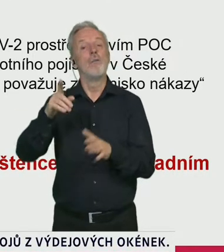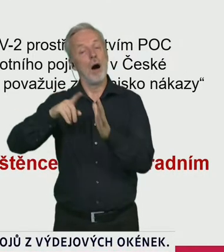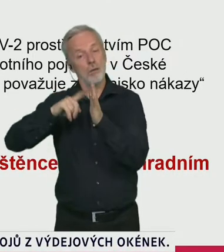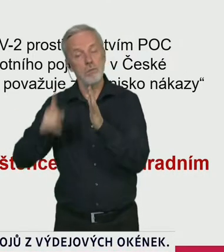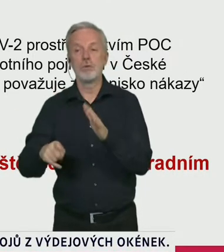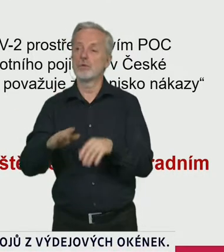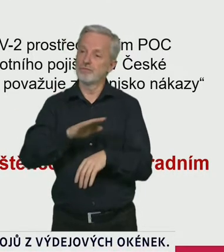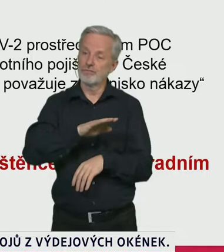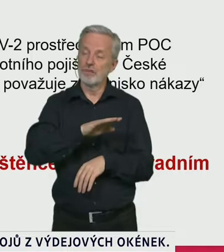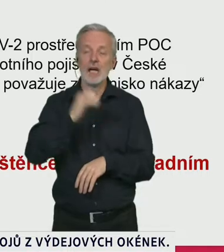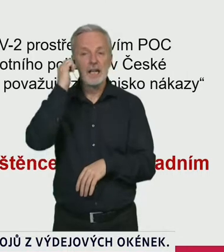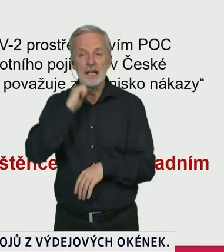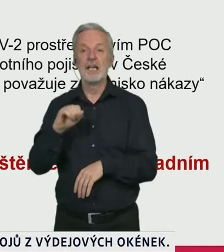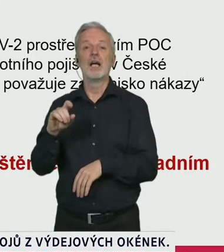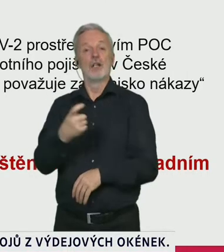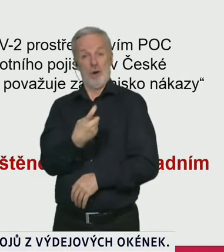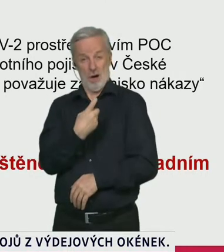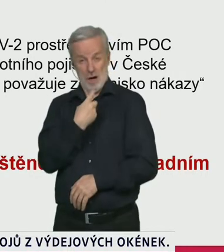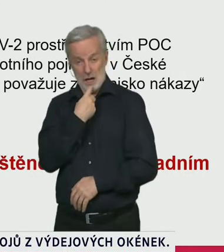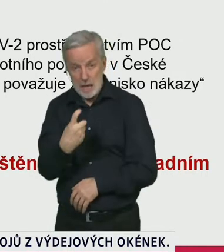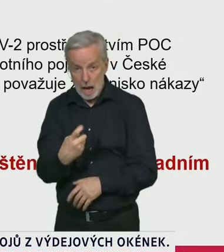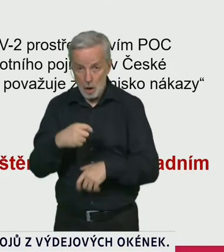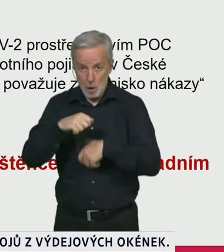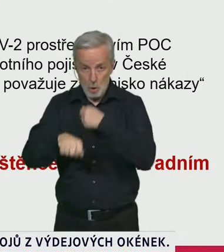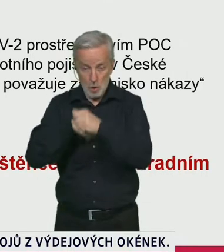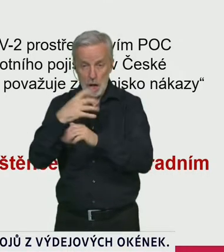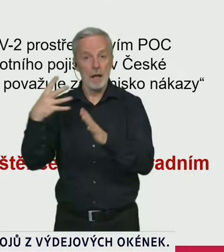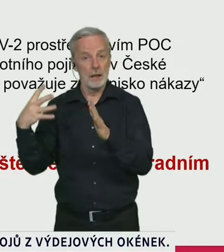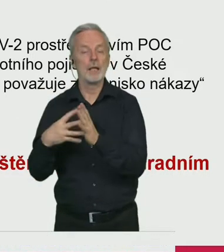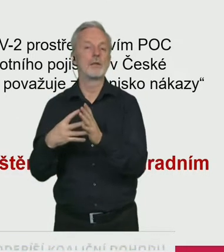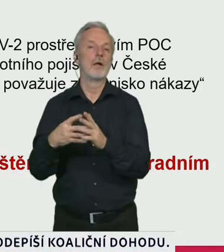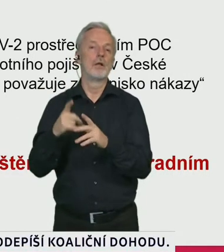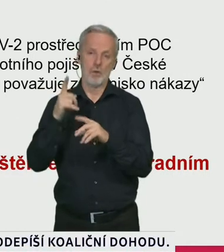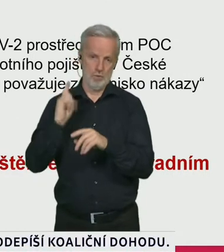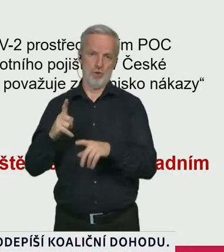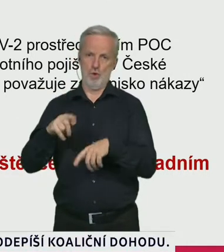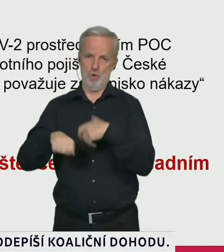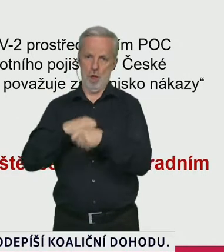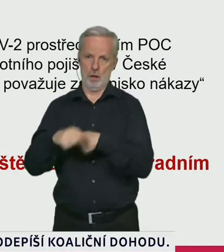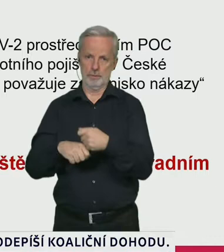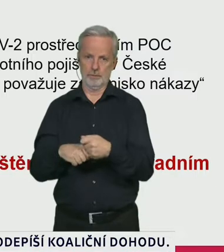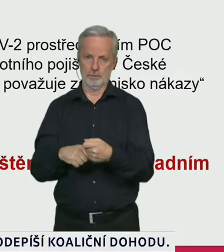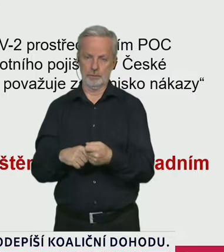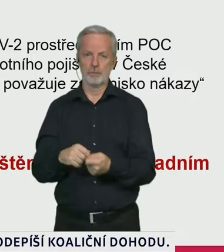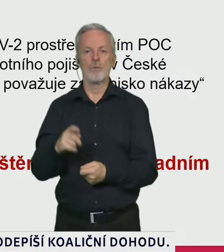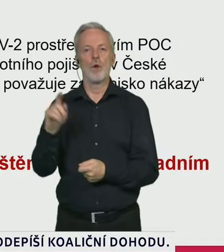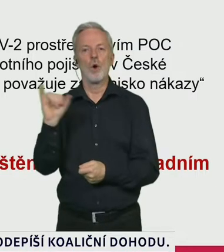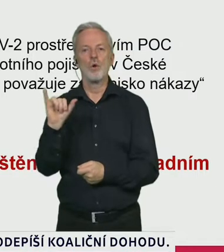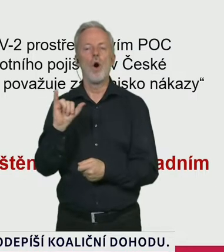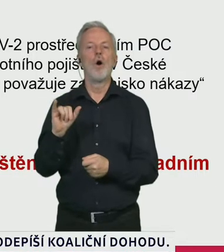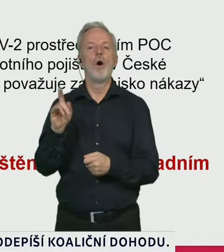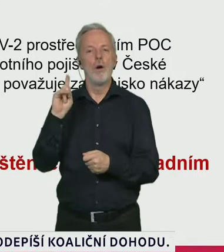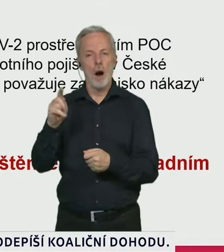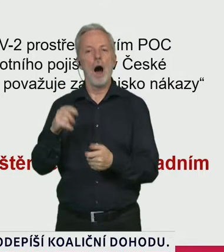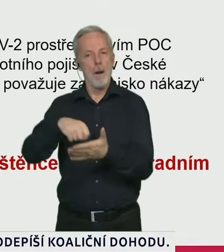na těch centrech. Všem osobám, kteří jsou účastníky řejmého